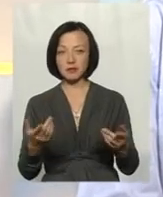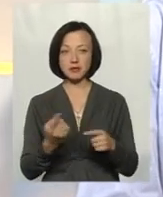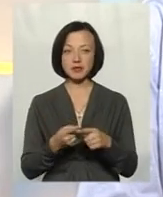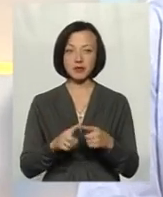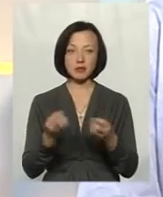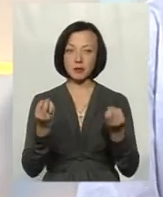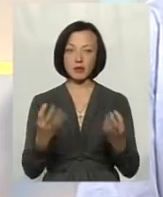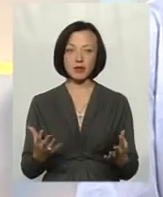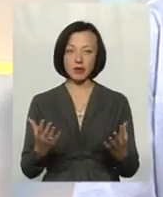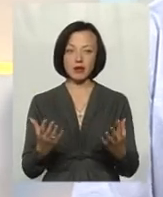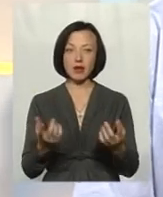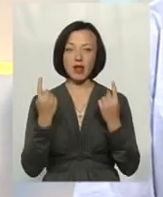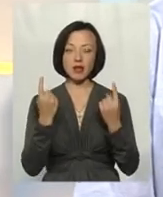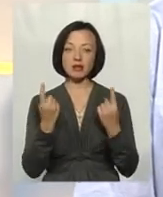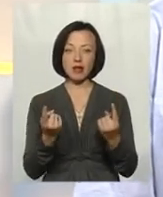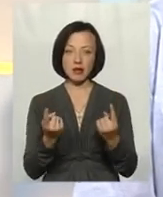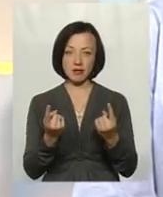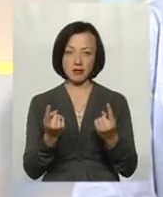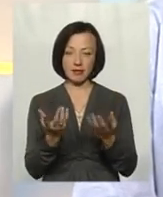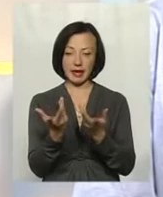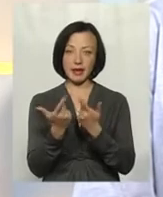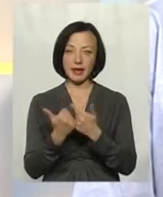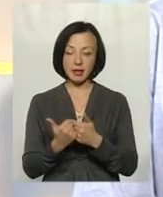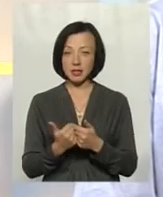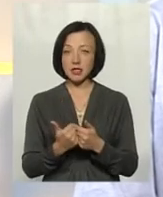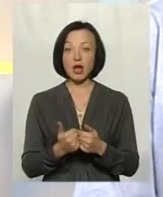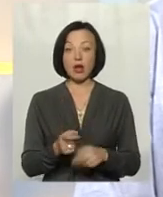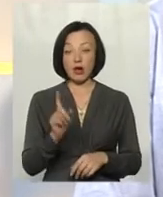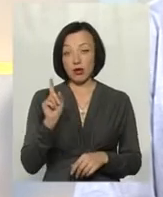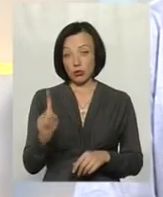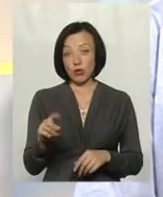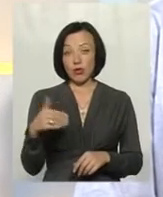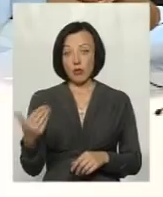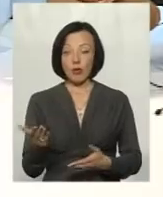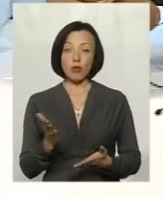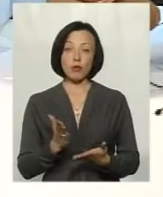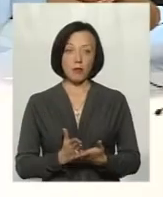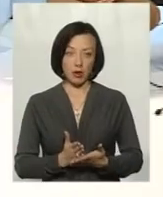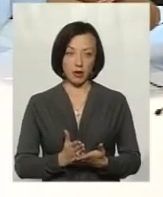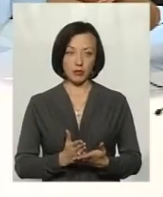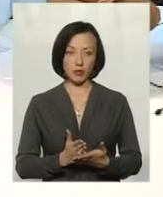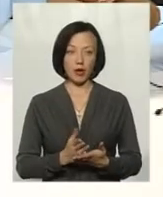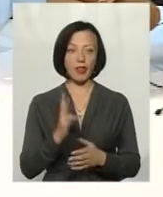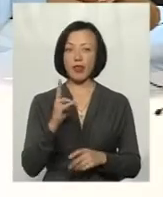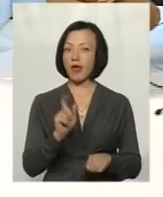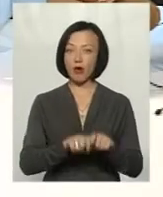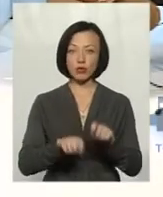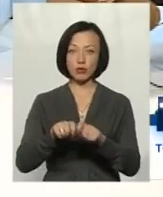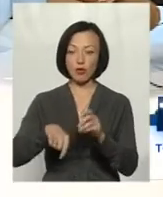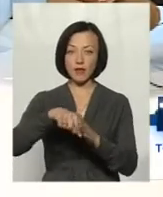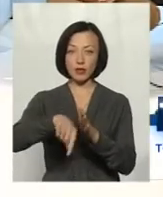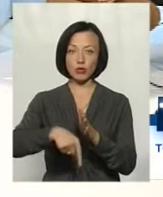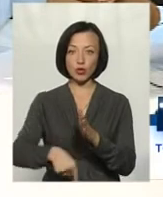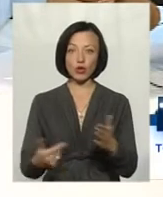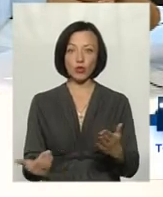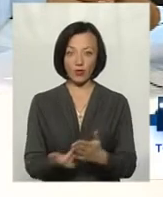просто-напросто колосальна кількість. Тобто з одного боку ми маємо неконтрольоване буріння